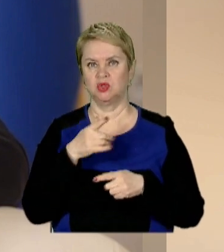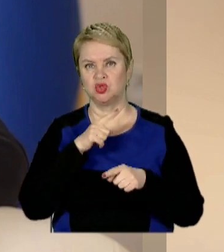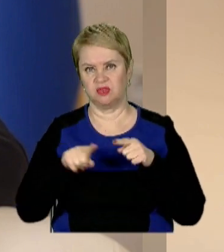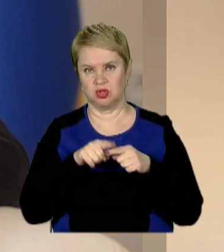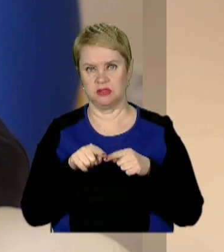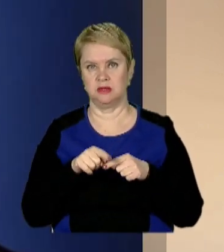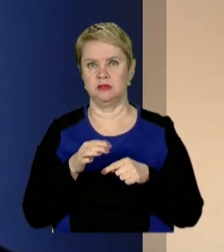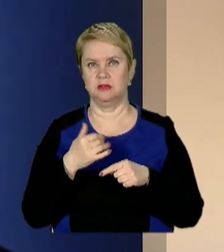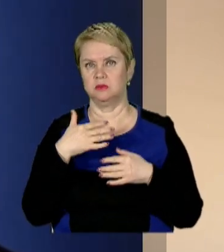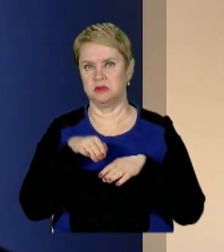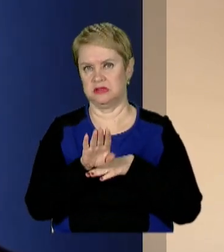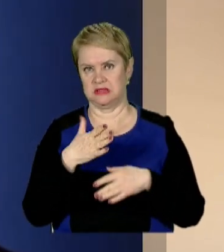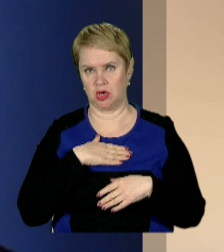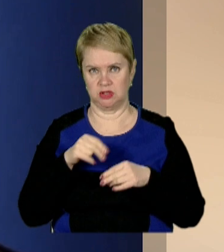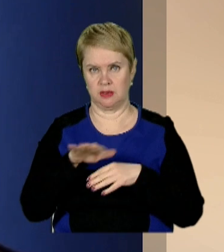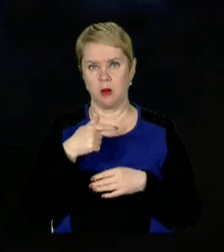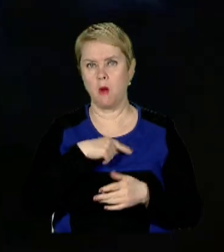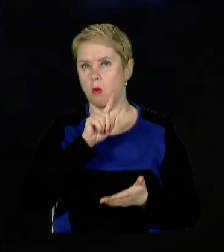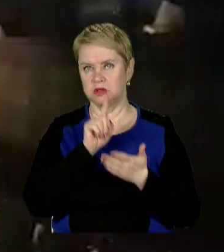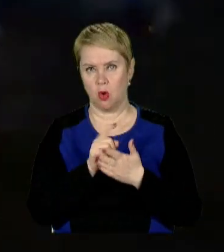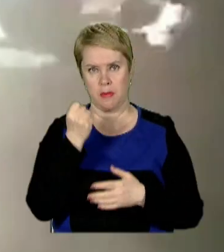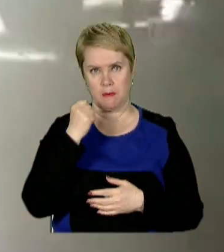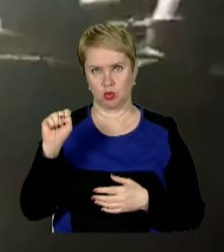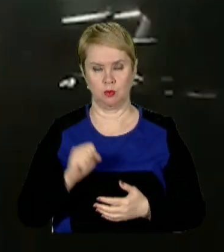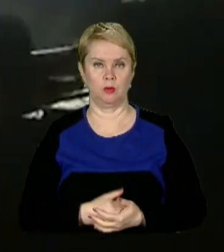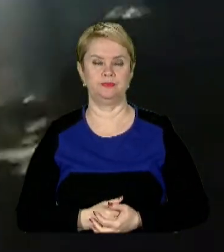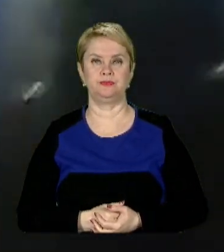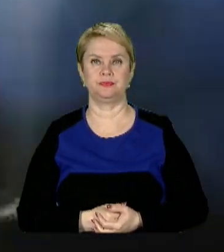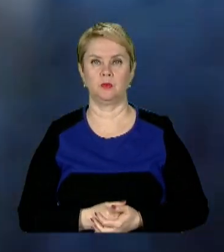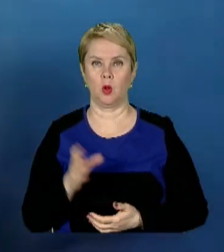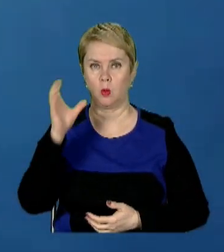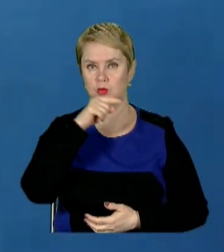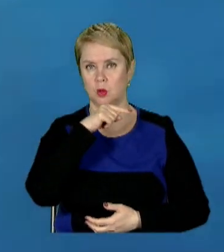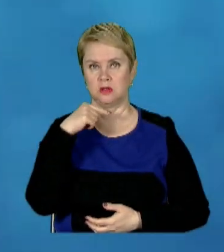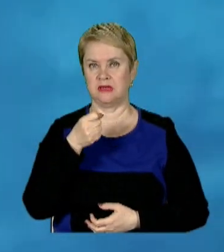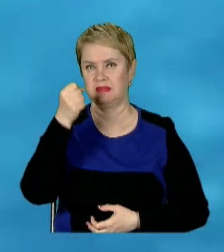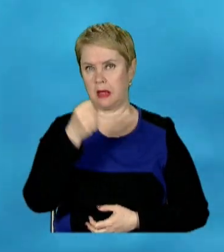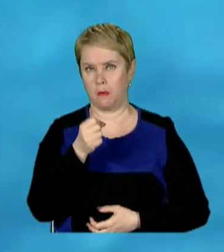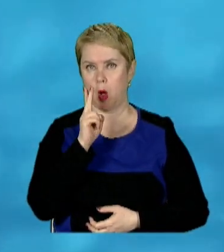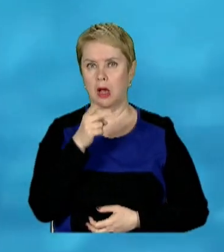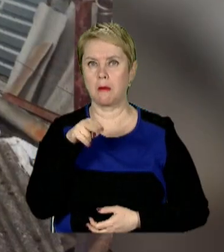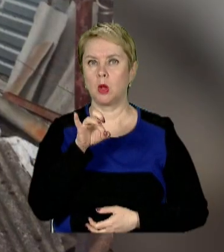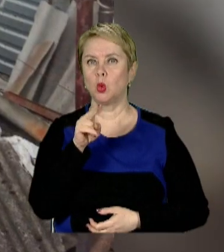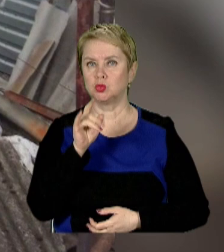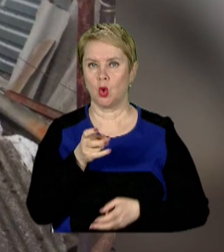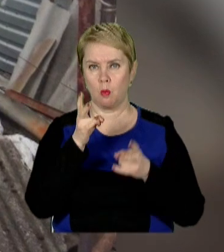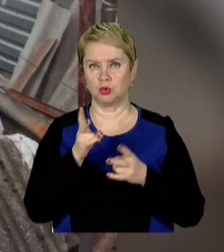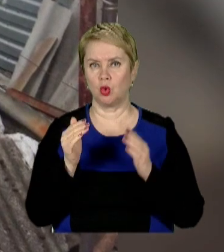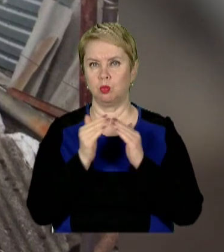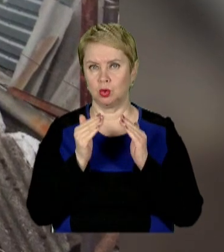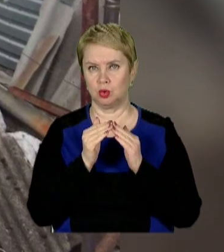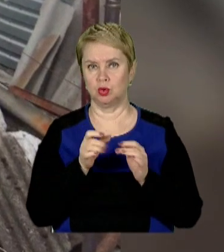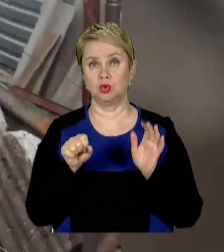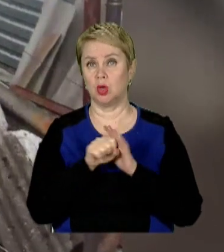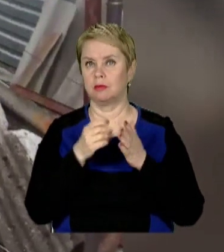швидше забрався з нашої землі. обов'язково переможемо. Уночі росіяни вдарили по Краматорську. Пошкоджені будинки,